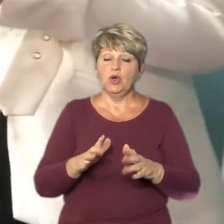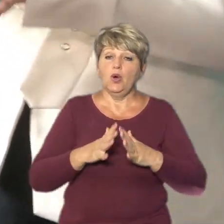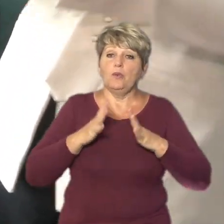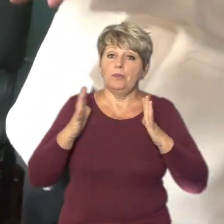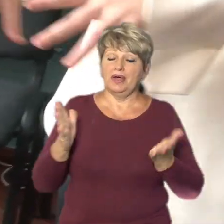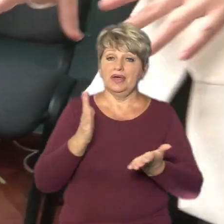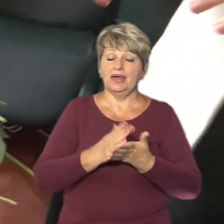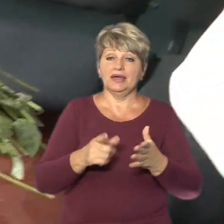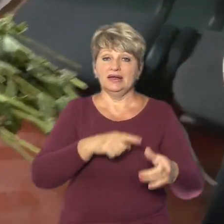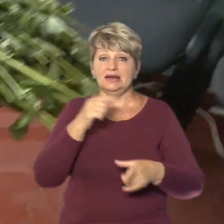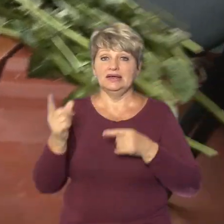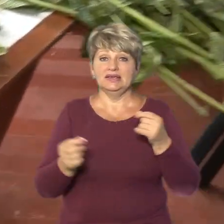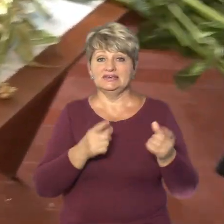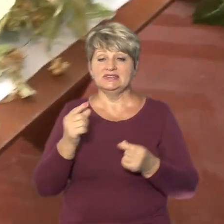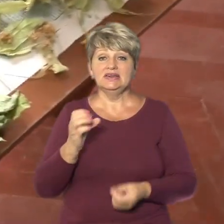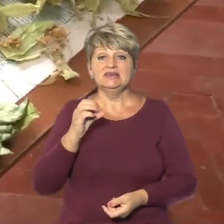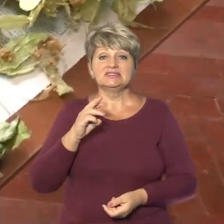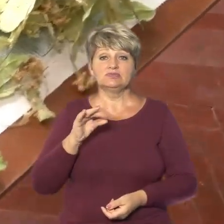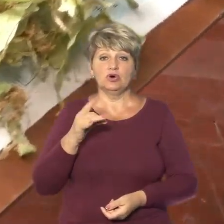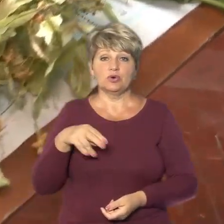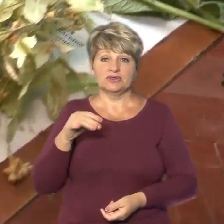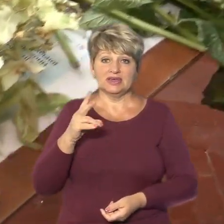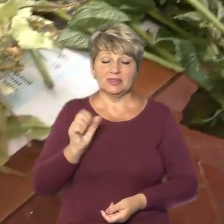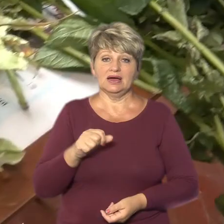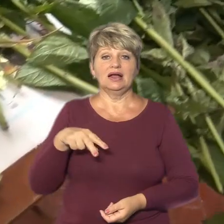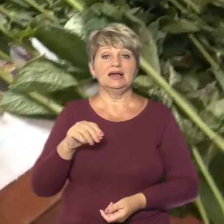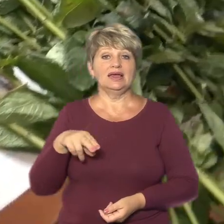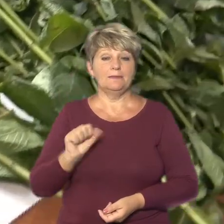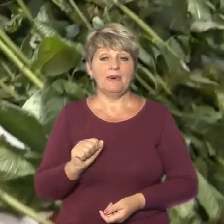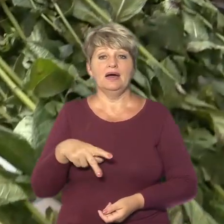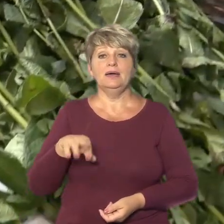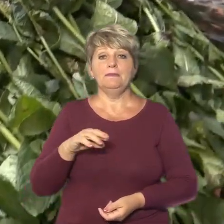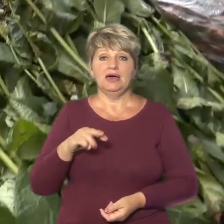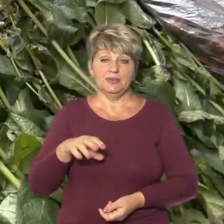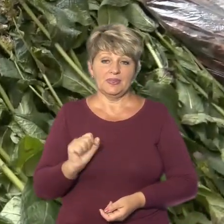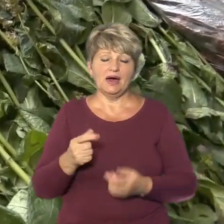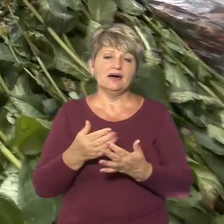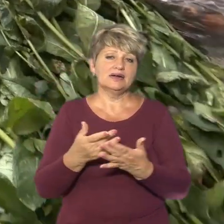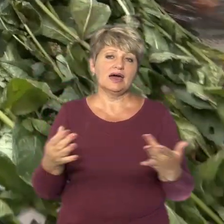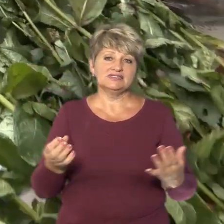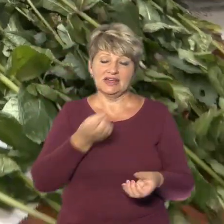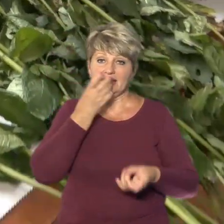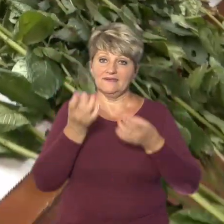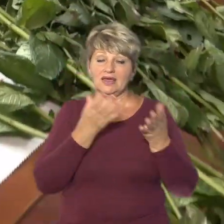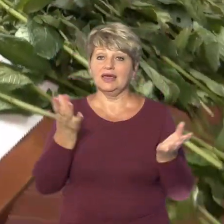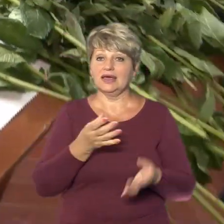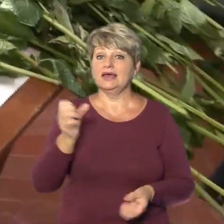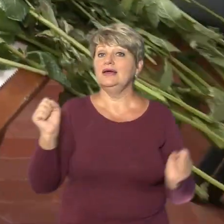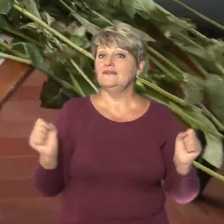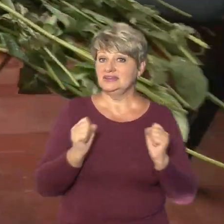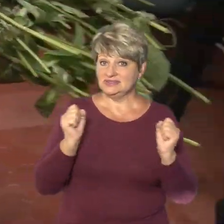є листя смородини, липа, м'ята, різні трав'яні квіти, які взимку